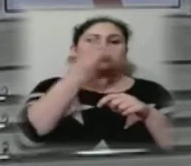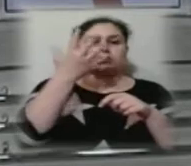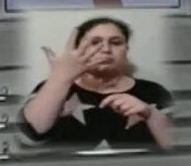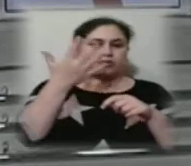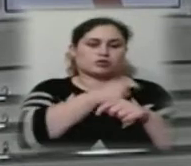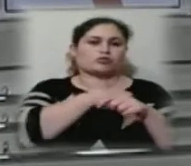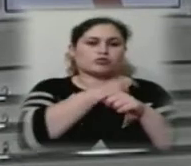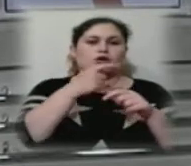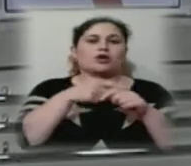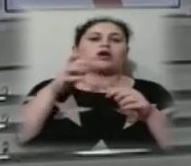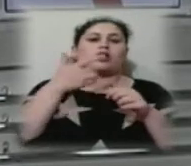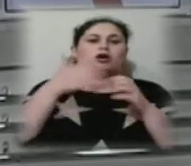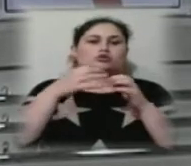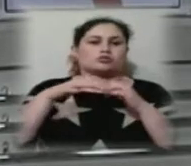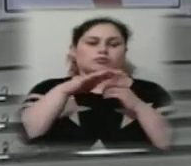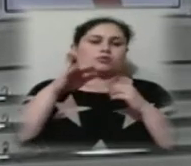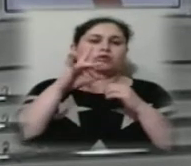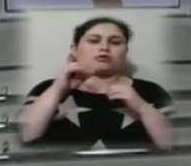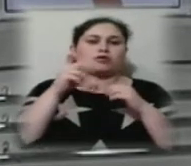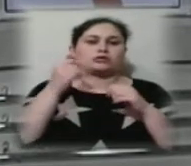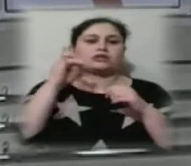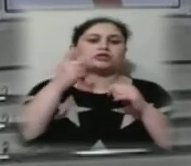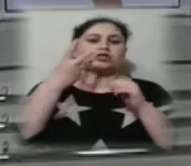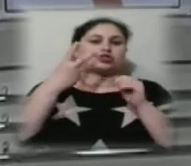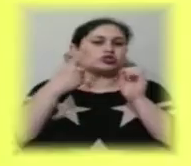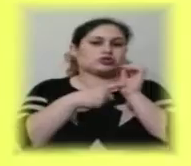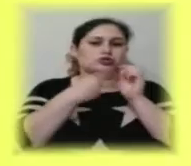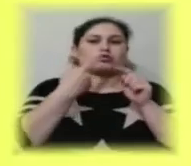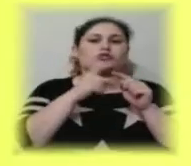міськради з 36-ти. Обговорювали питання близько години.